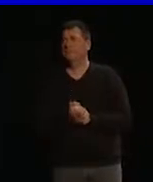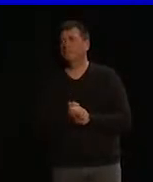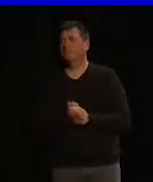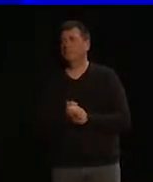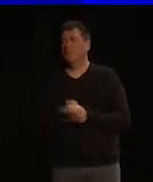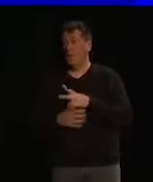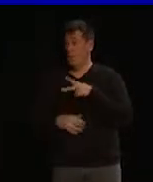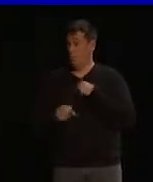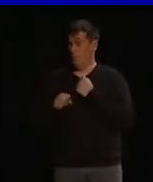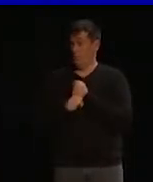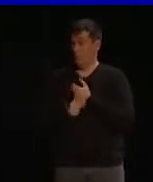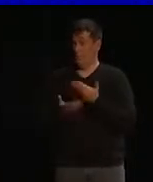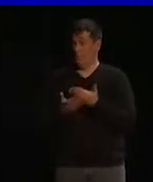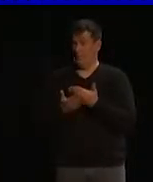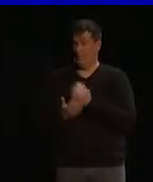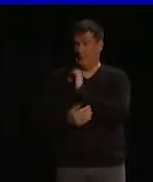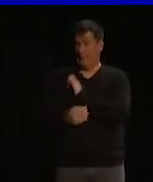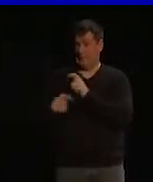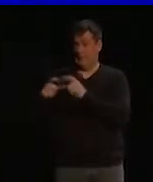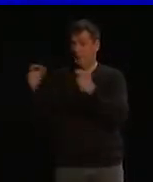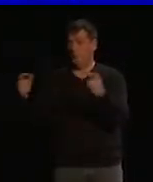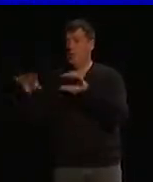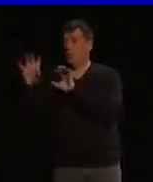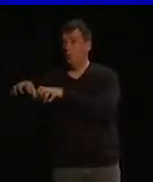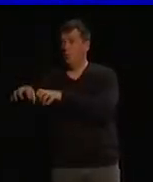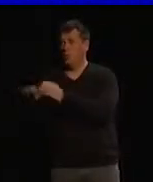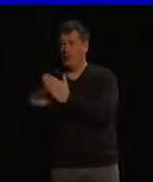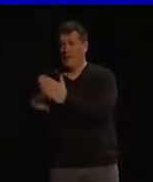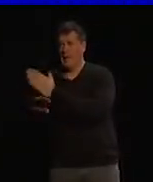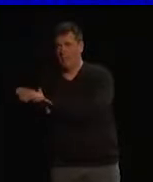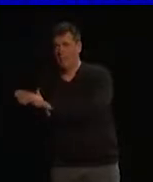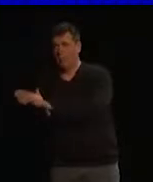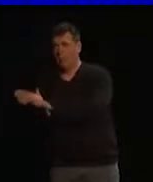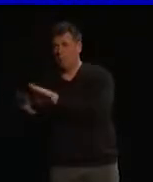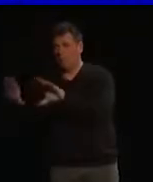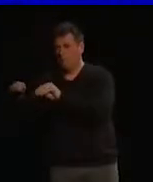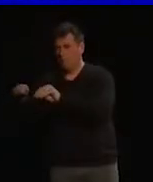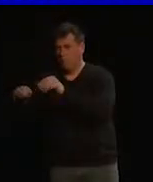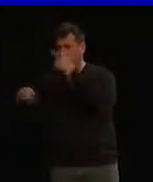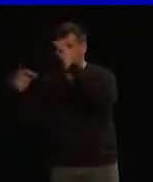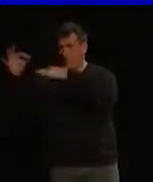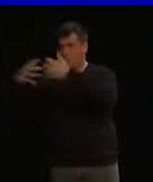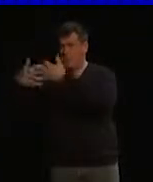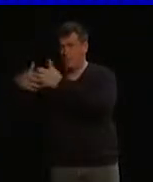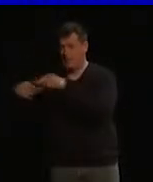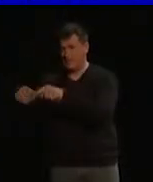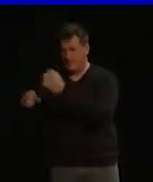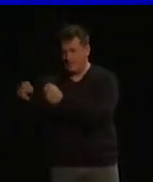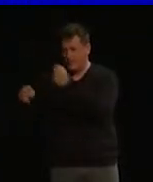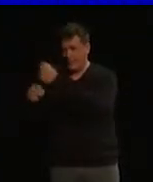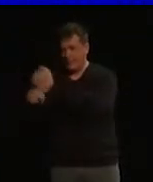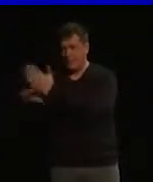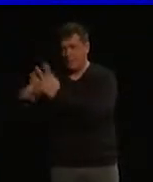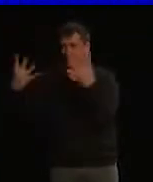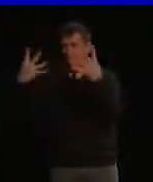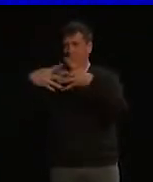Mon travail, c'est de faire en sorte que chez Peugeot, cette charge mentale soit anticipée dès la conception des postes. Pour ça, j'observe les opérateurs en